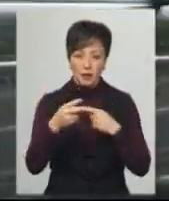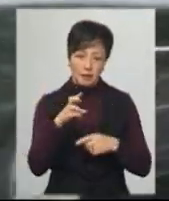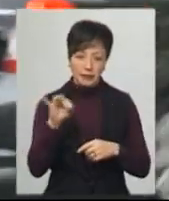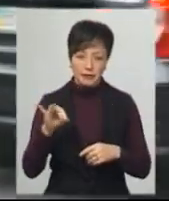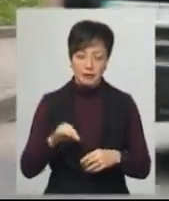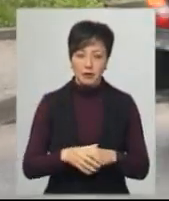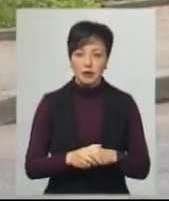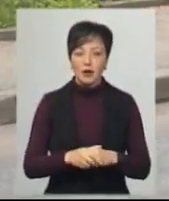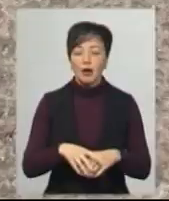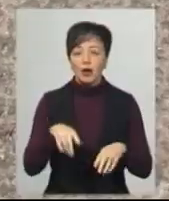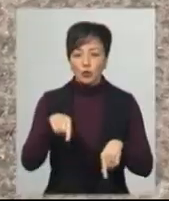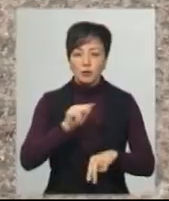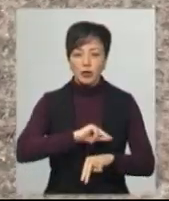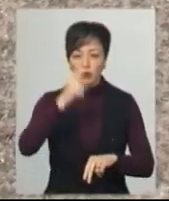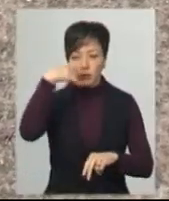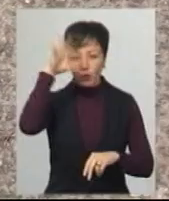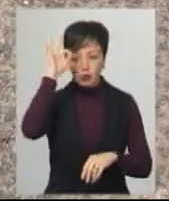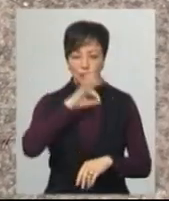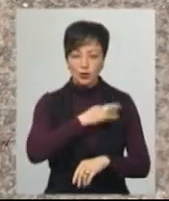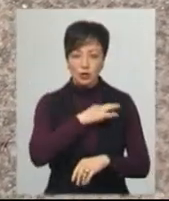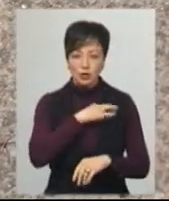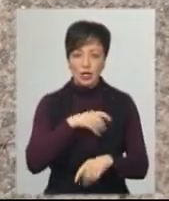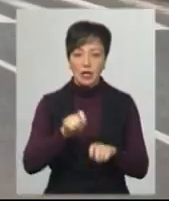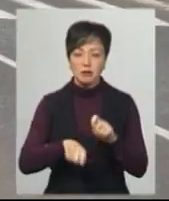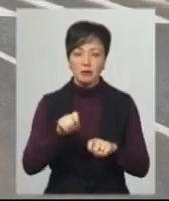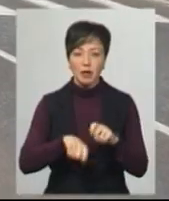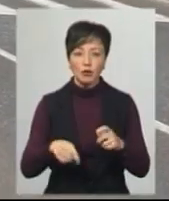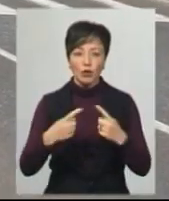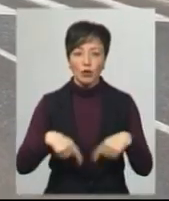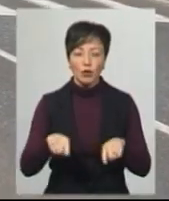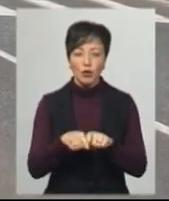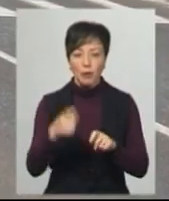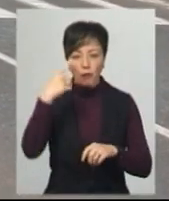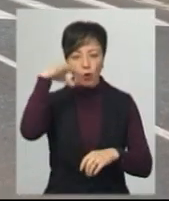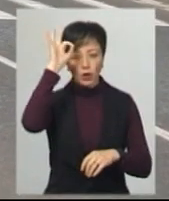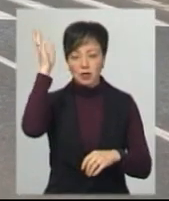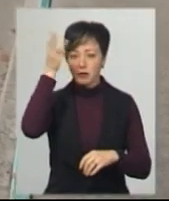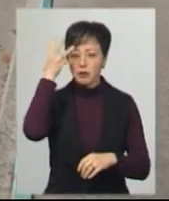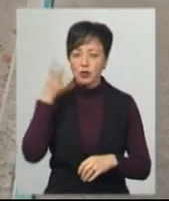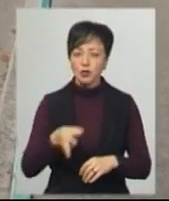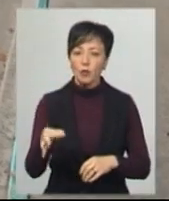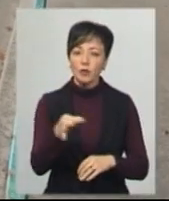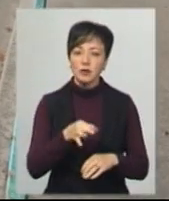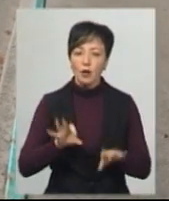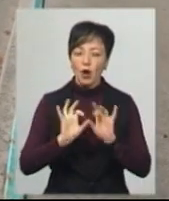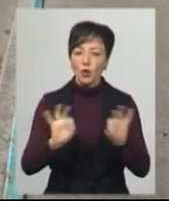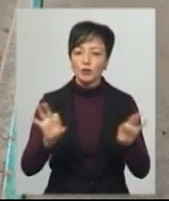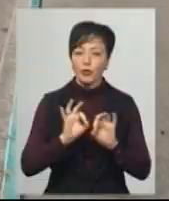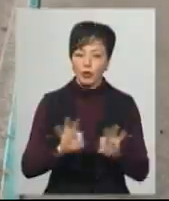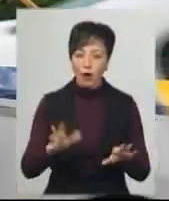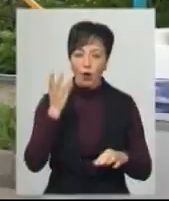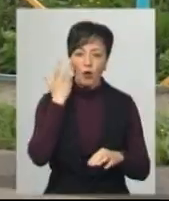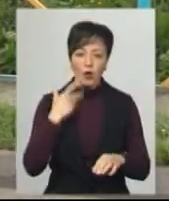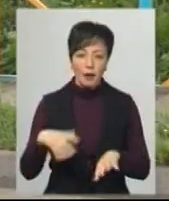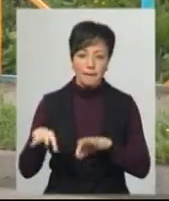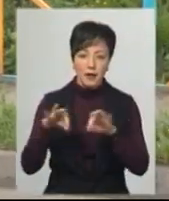аварії працює патрульна поліція та слідчі. Інспектор Роти номер один управління патрульної поліції Хмельницької області Роман Мурава розповідає, коли